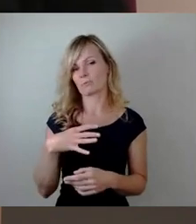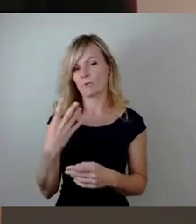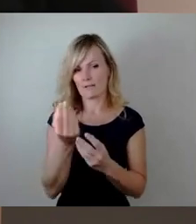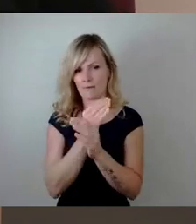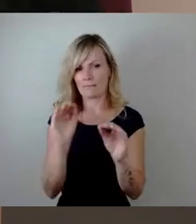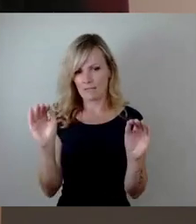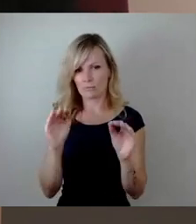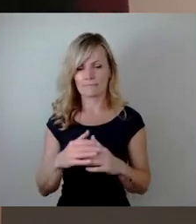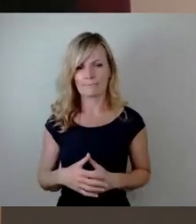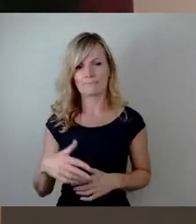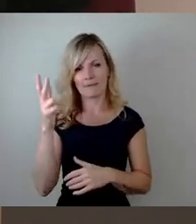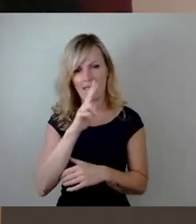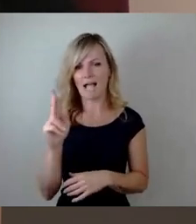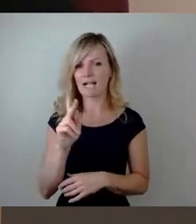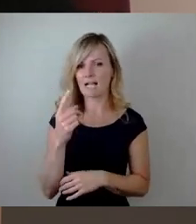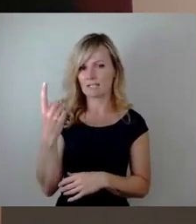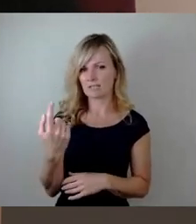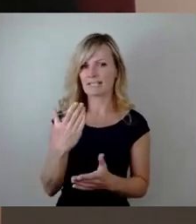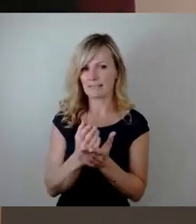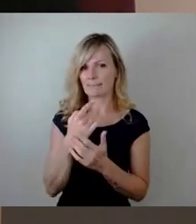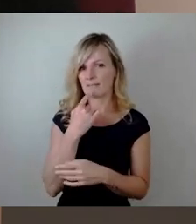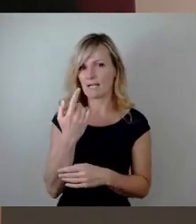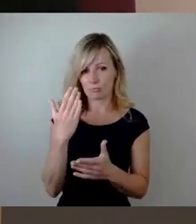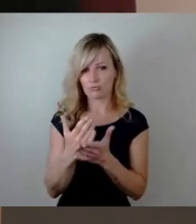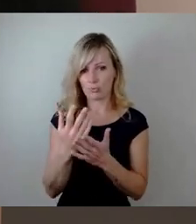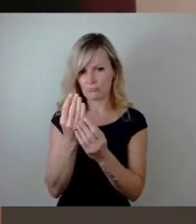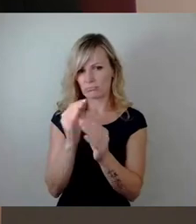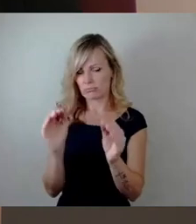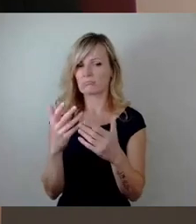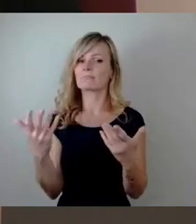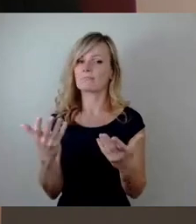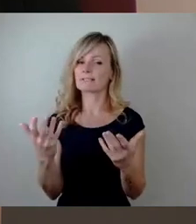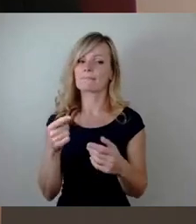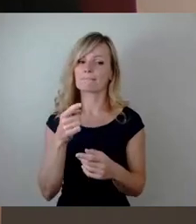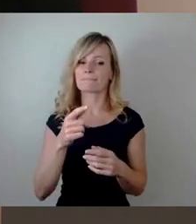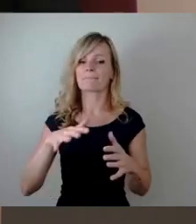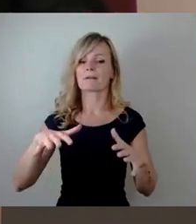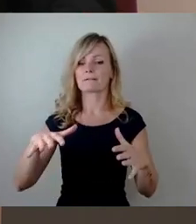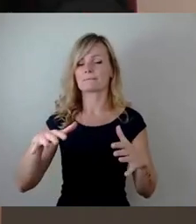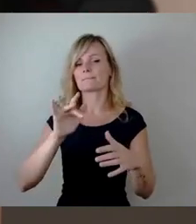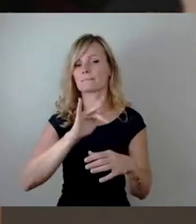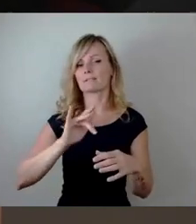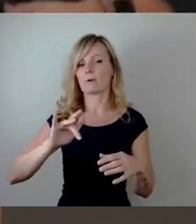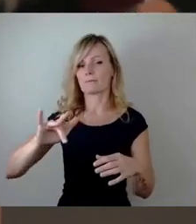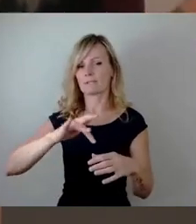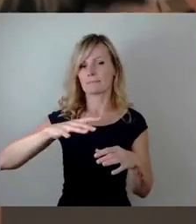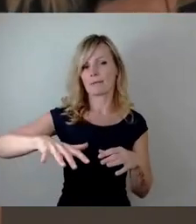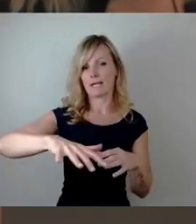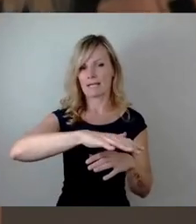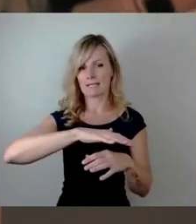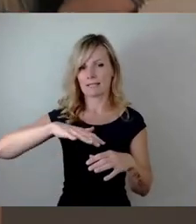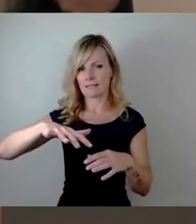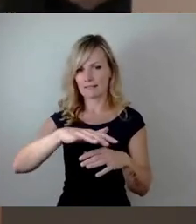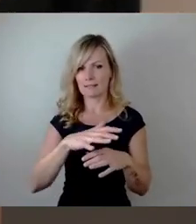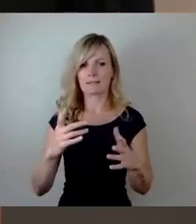Herr Katsch hatte ja auch schon berichtet, dass die Räume in den betroffenen Bereichen freigeräumt werden.